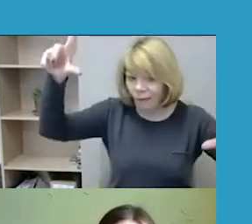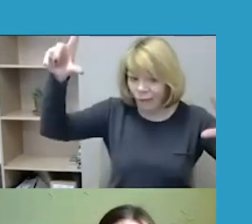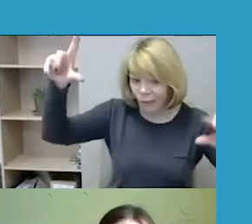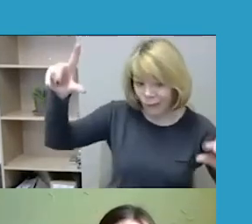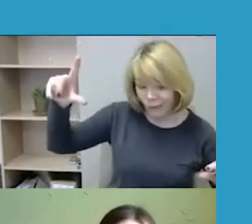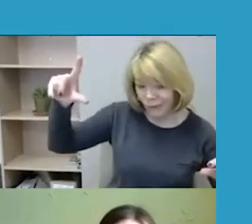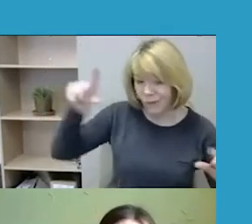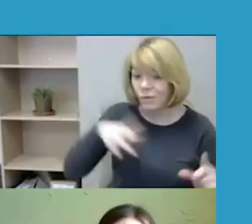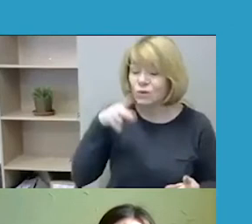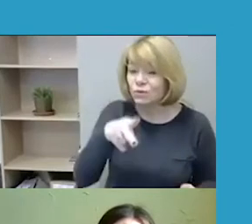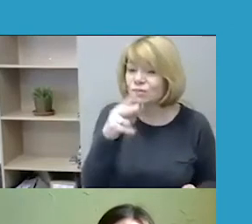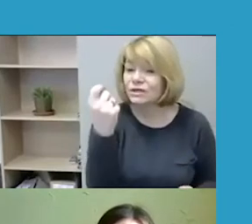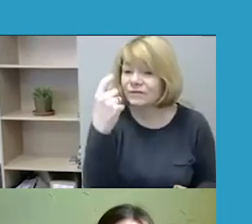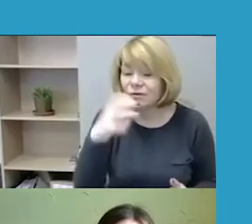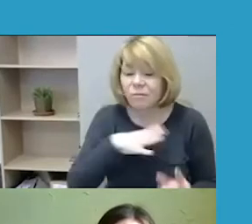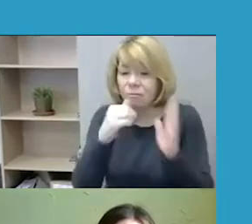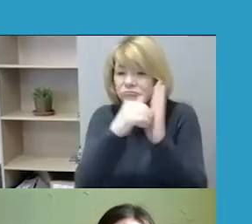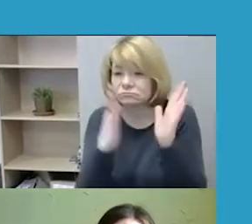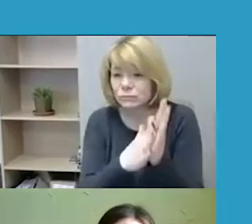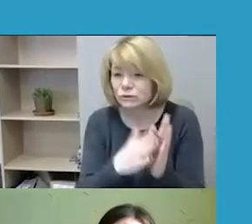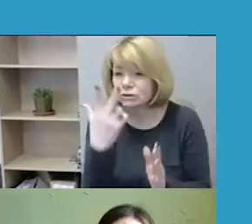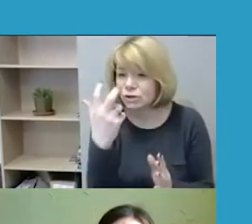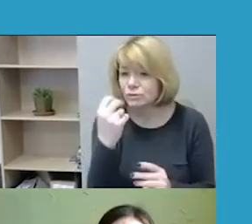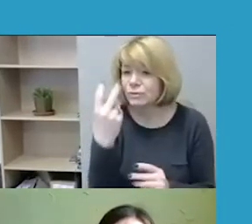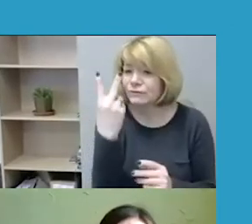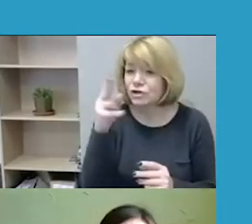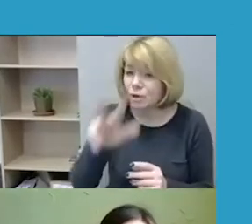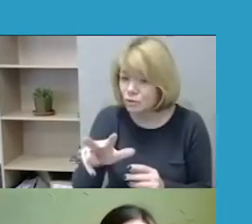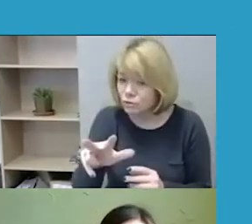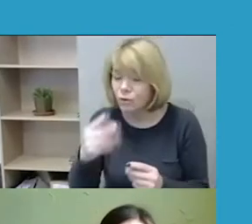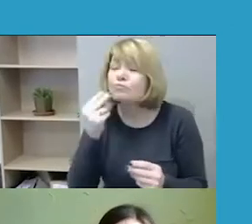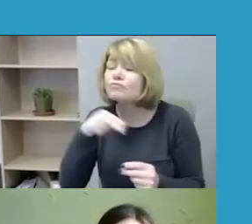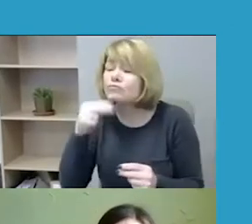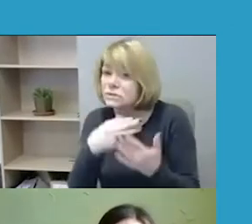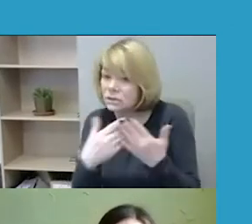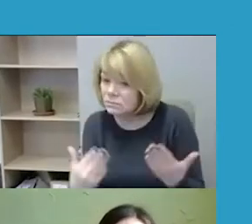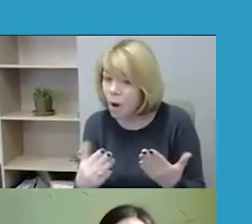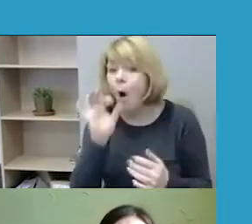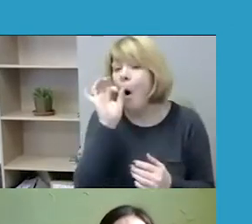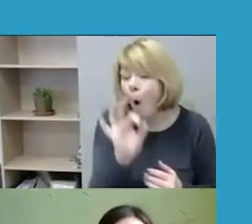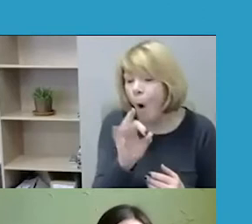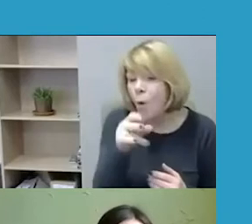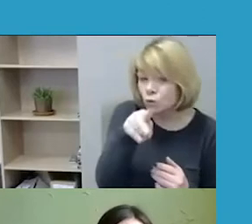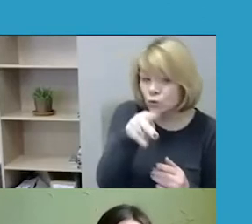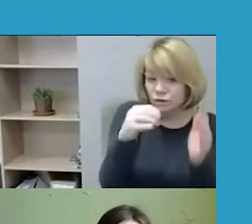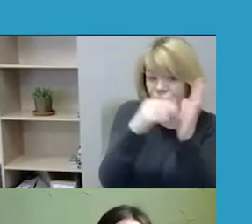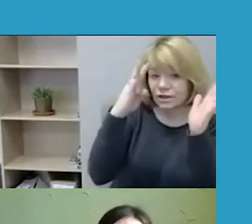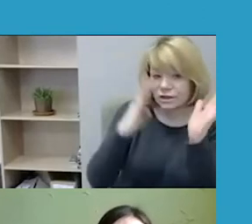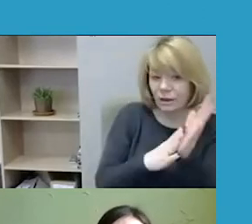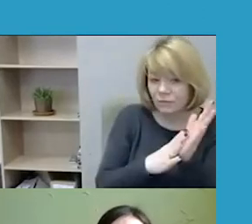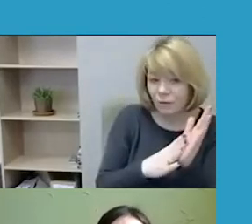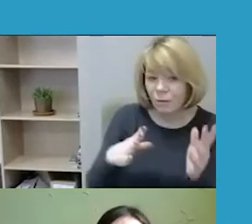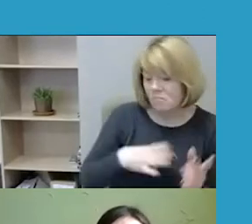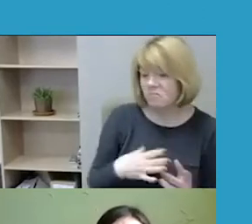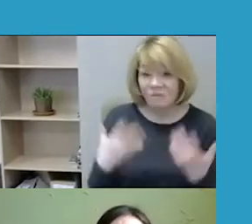metais buvo užregistruotos 328 nusikaltimas veikas, o 2019 metais buvo tokiuos